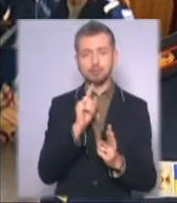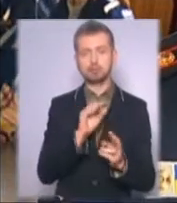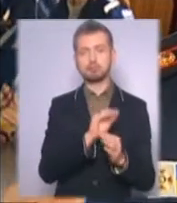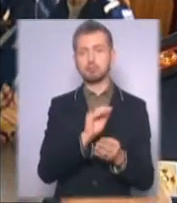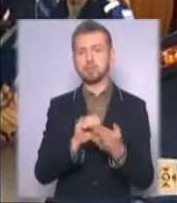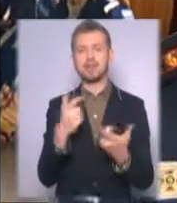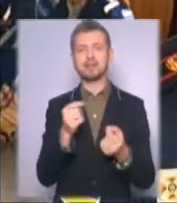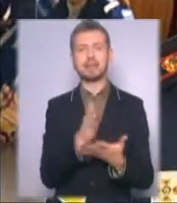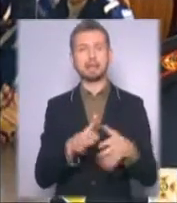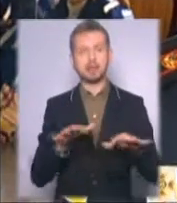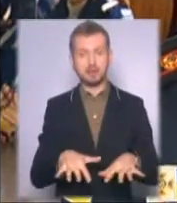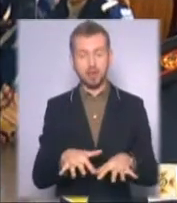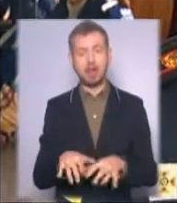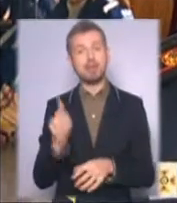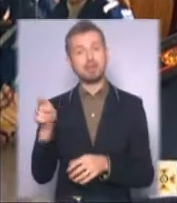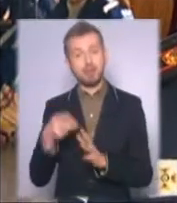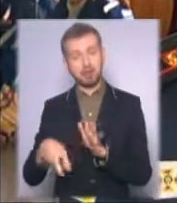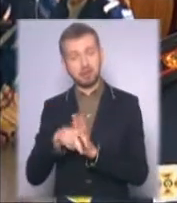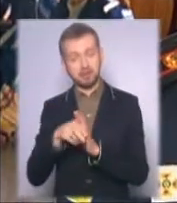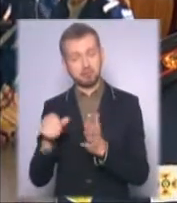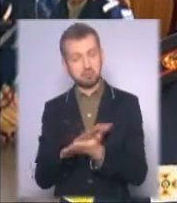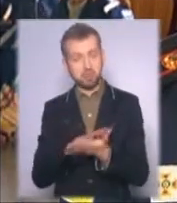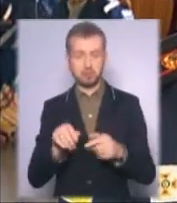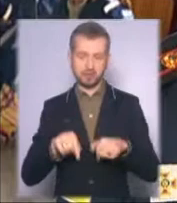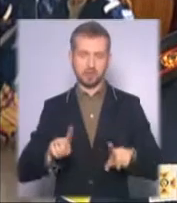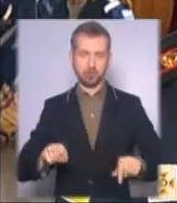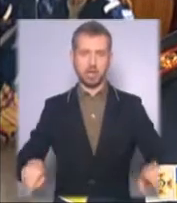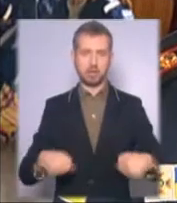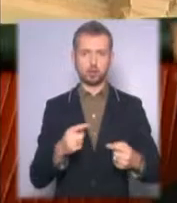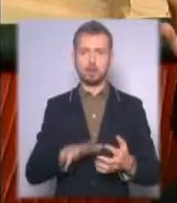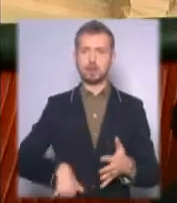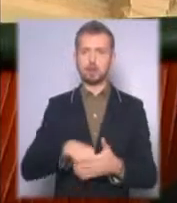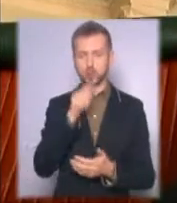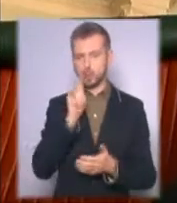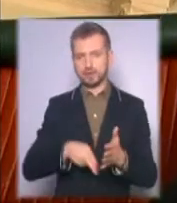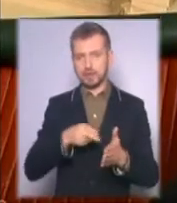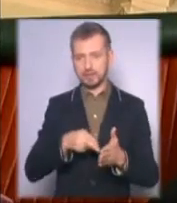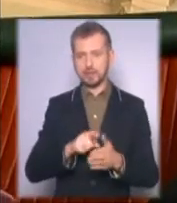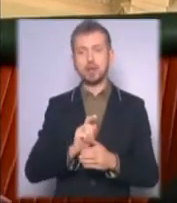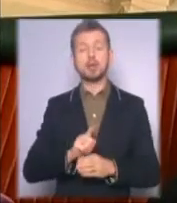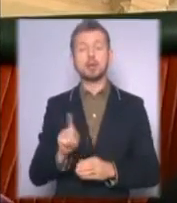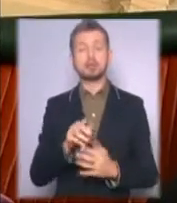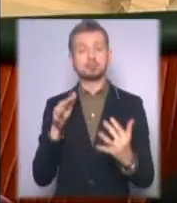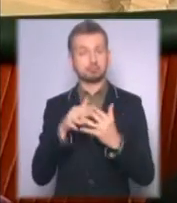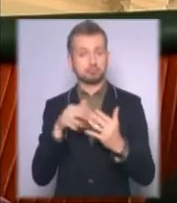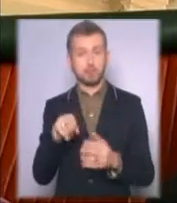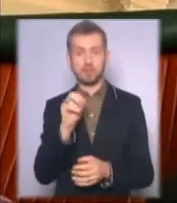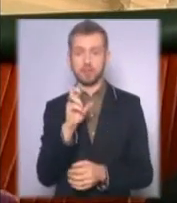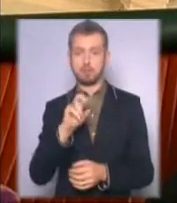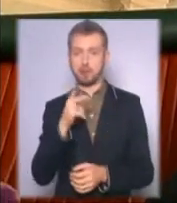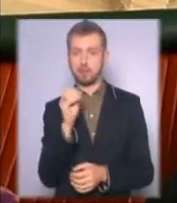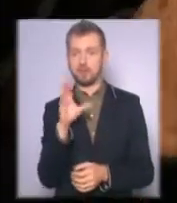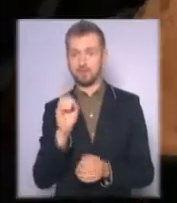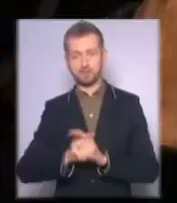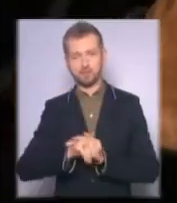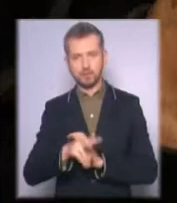садилися безплатно, і тут ми теж організуємо за счет «Укрзалізниця». З вогняного Дебальцевого виїхав пан Євген. Каже, врятуватись